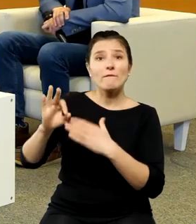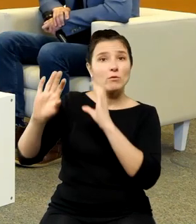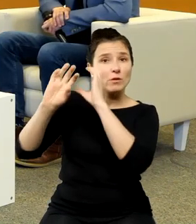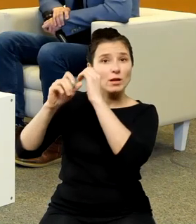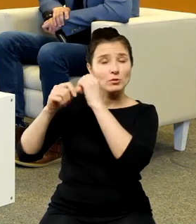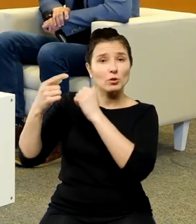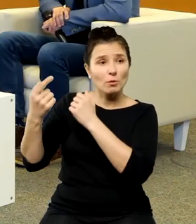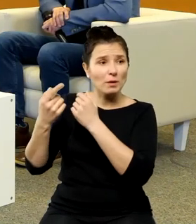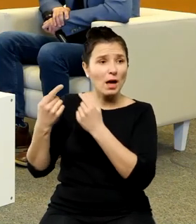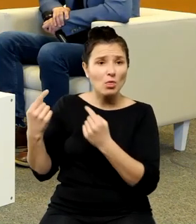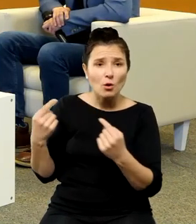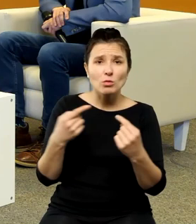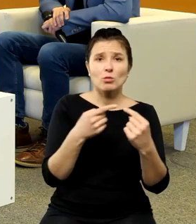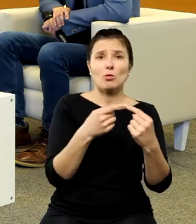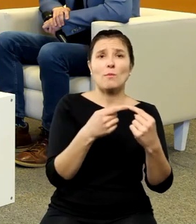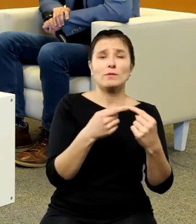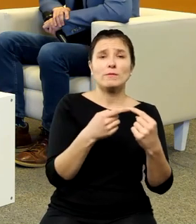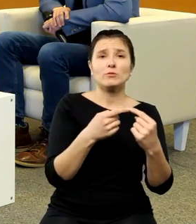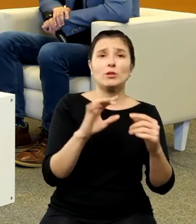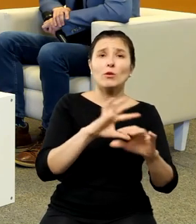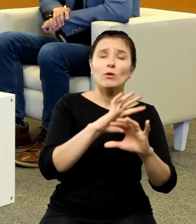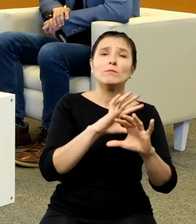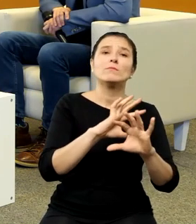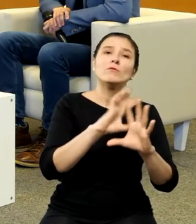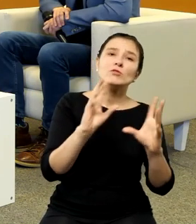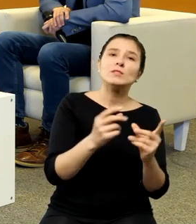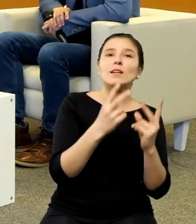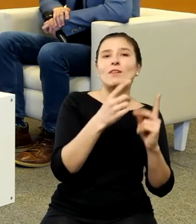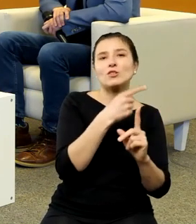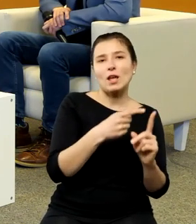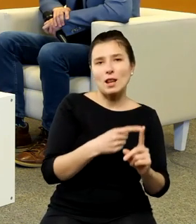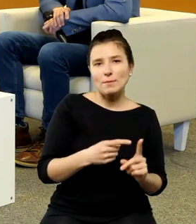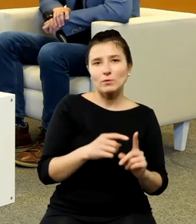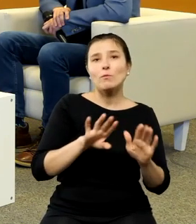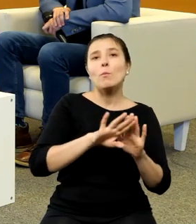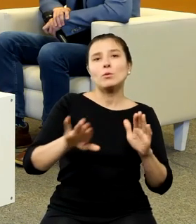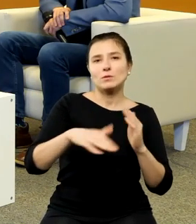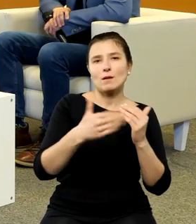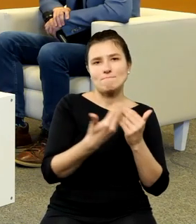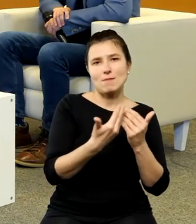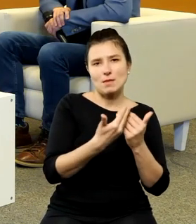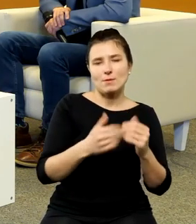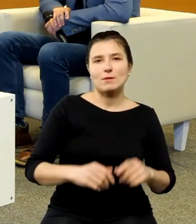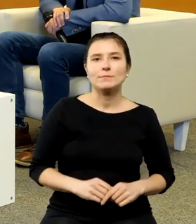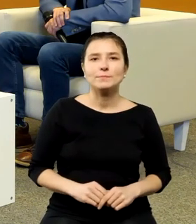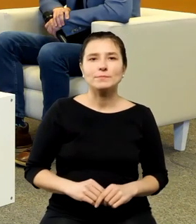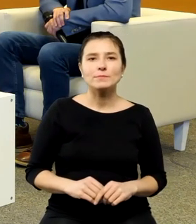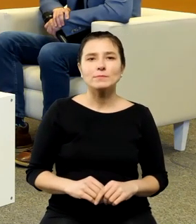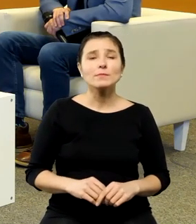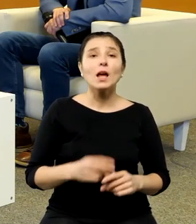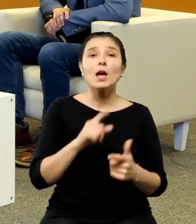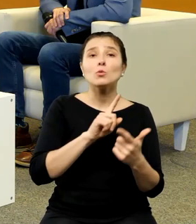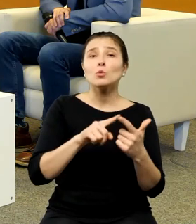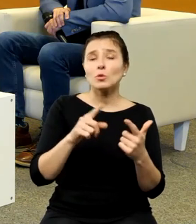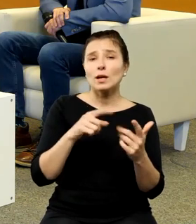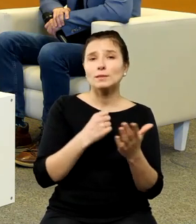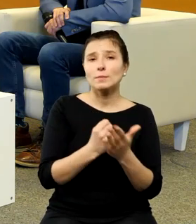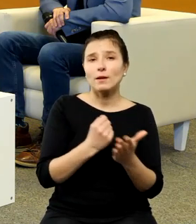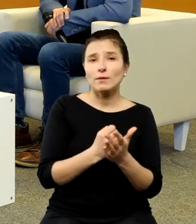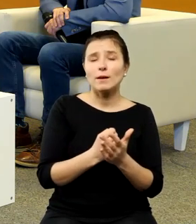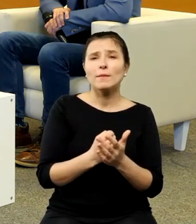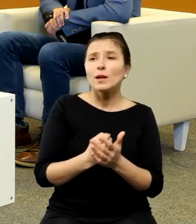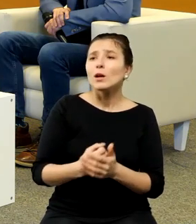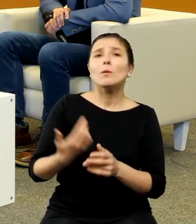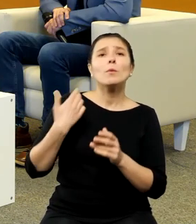które były poza astronomią matematyczną. Druga taka bardzo ciekawa przygoda zdarzyła się z rozpowszechnianiem teorii